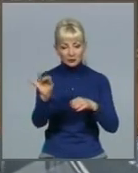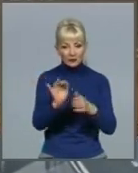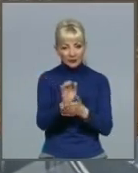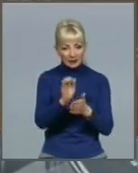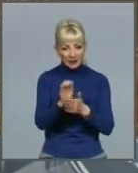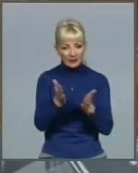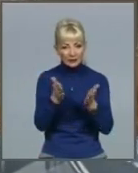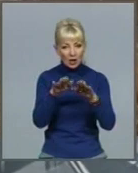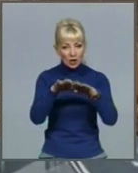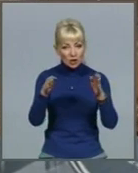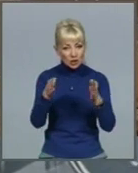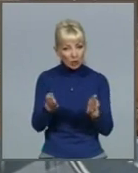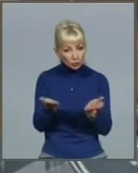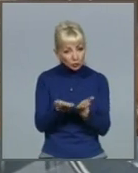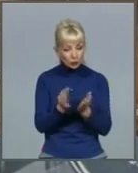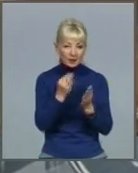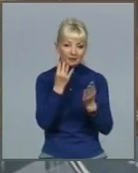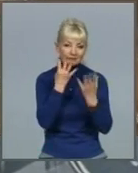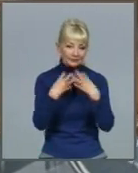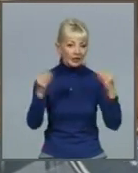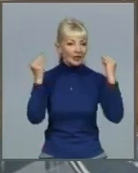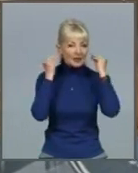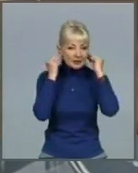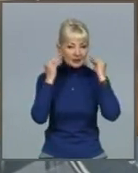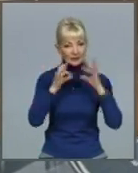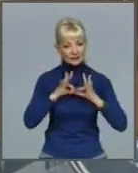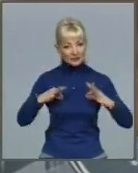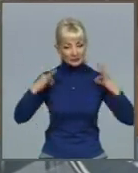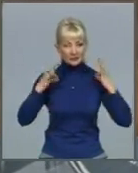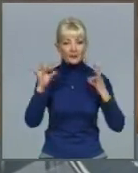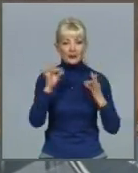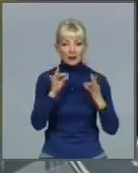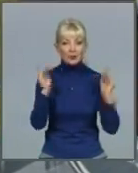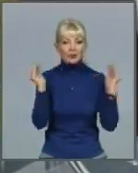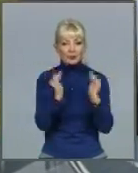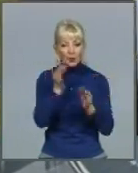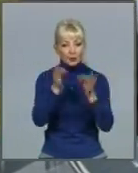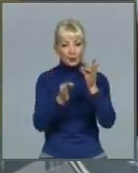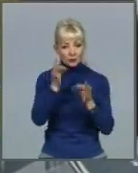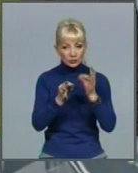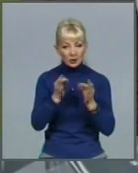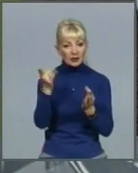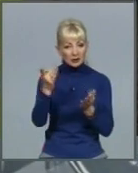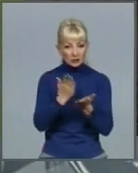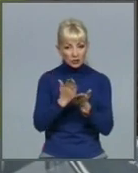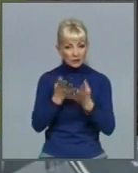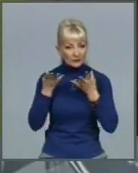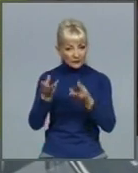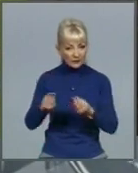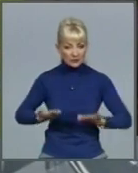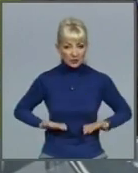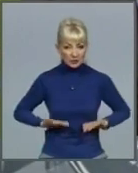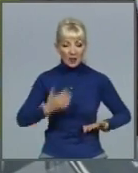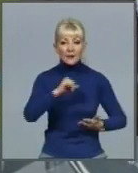загрозою зникнення через трімке зменшення природного середовища, їх існування. У наших краях головні вороги – це